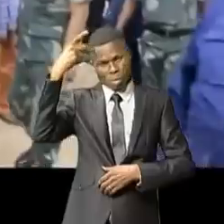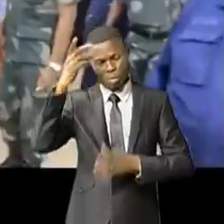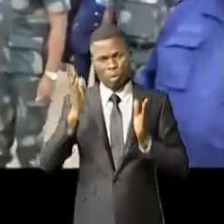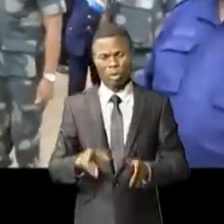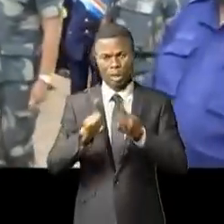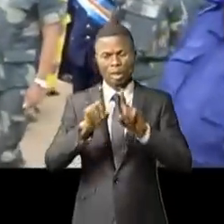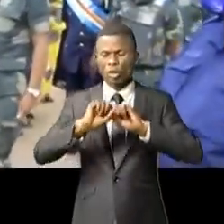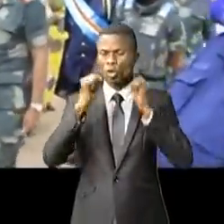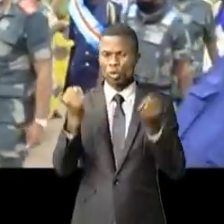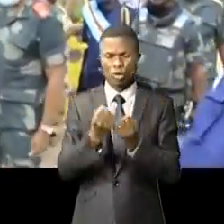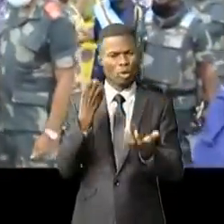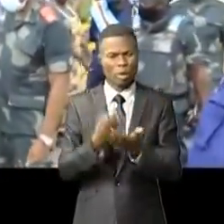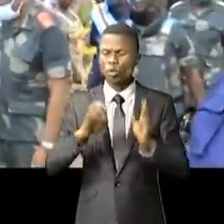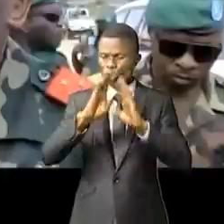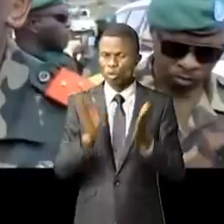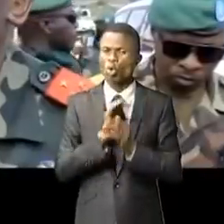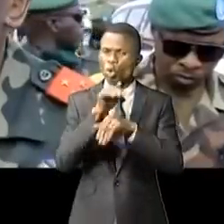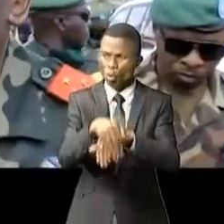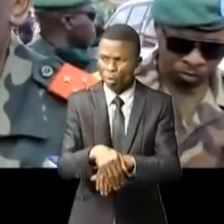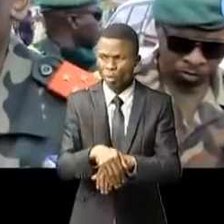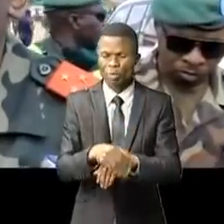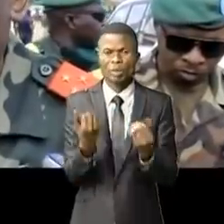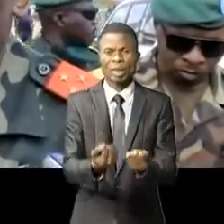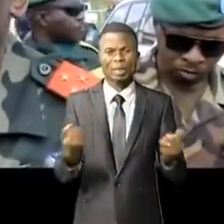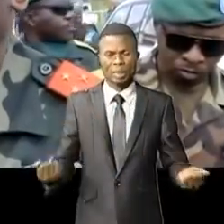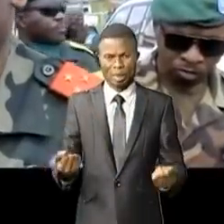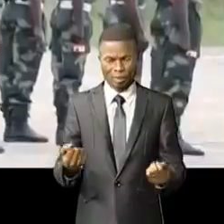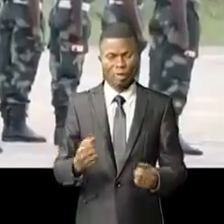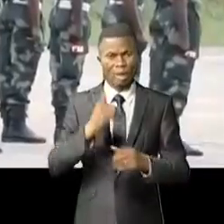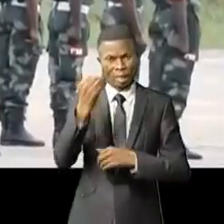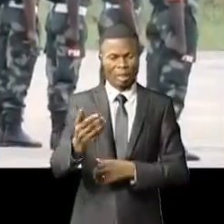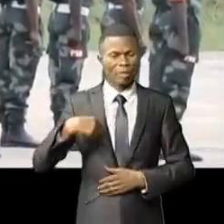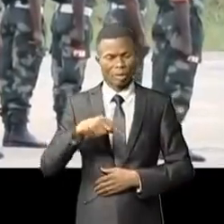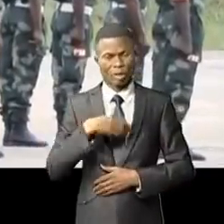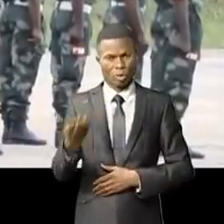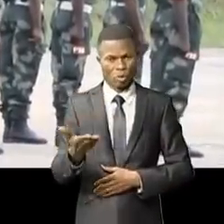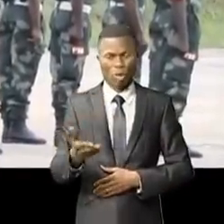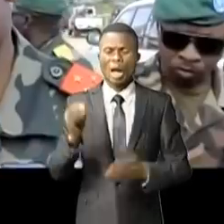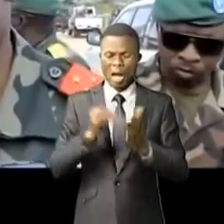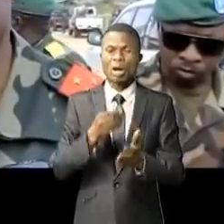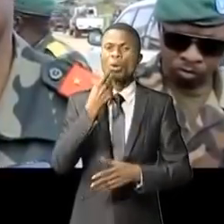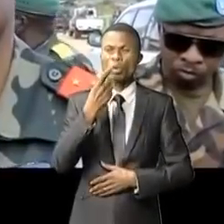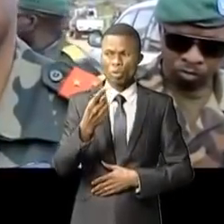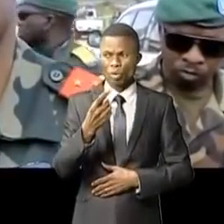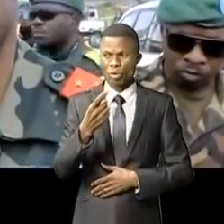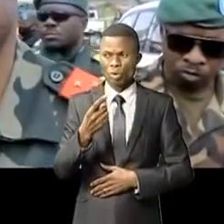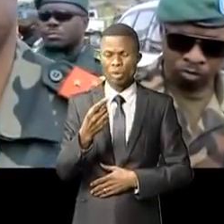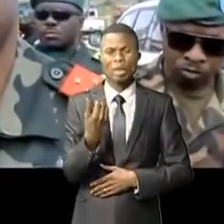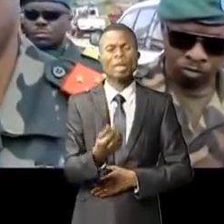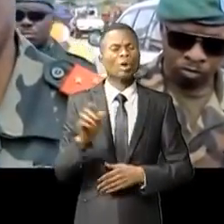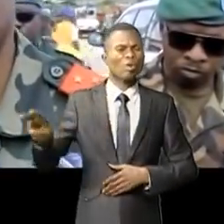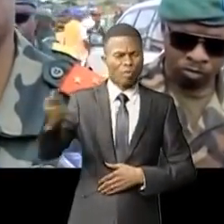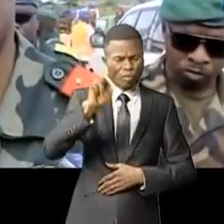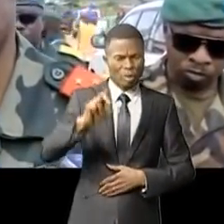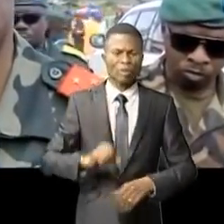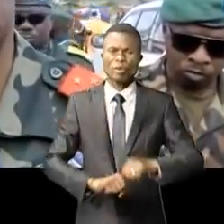opérateurs sociaux, ainsi de suite. Nous avons nos enfants maintenant en face de nous. Et ça, je le répète, à eux maintenant de nous accompagner.